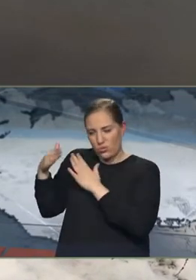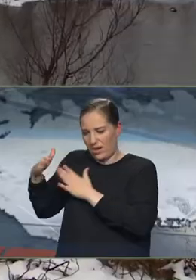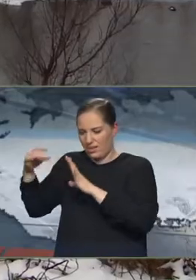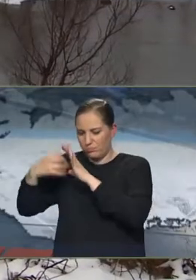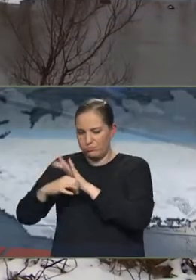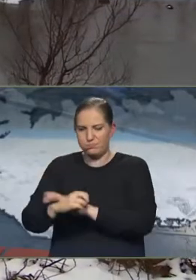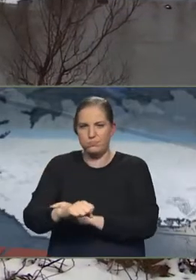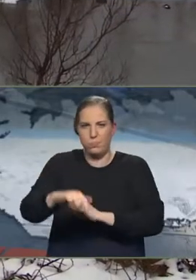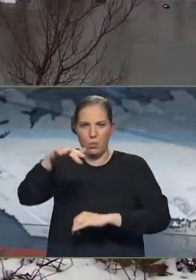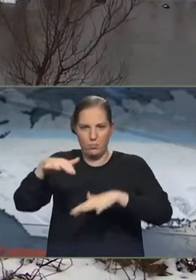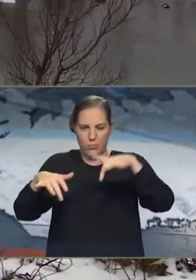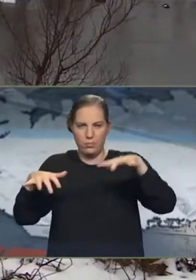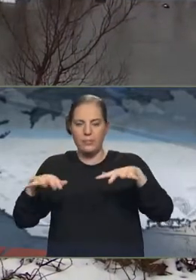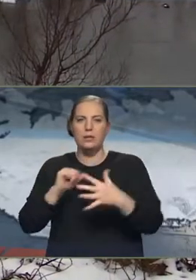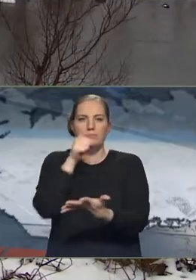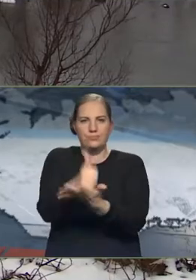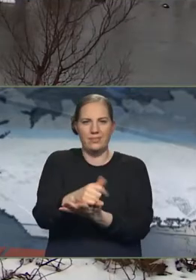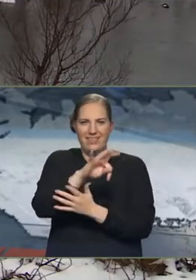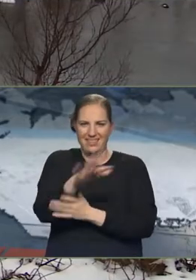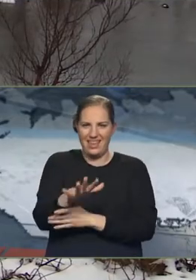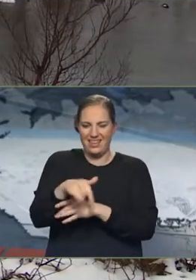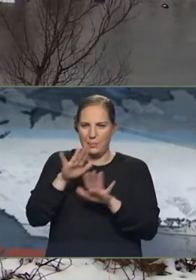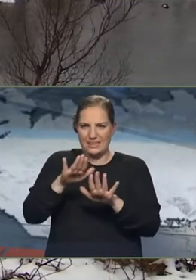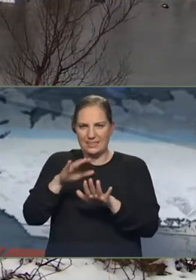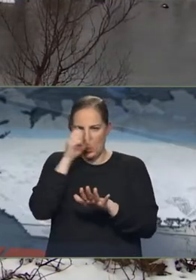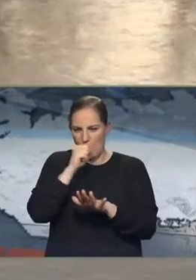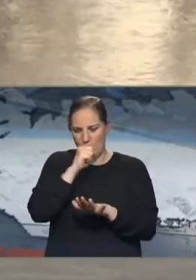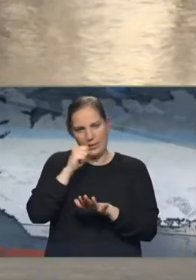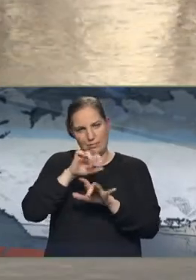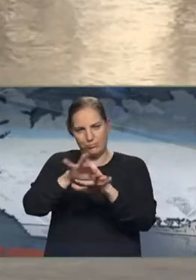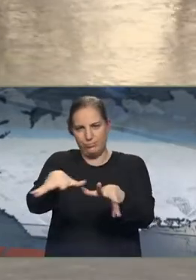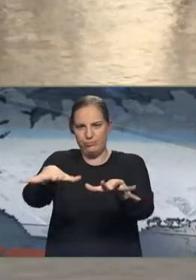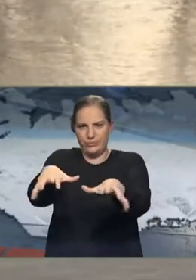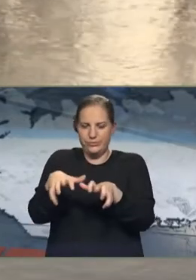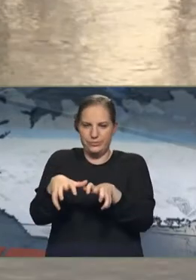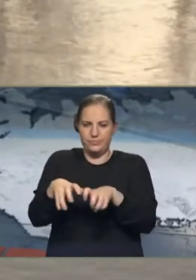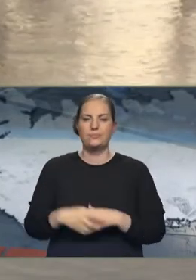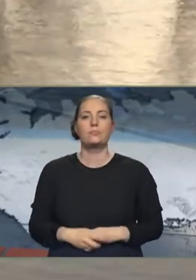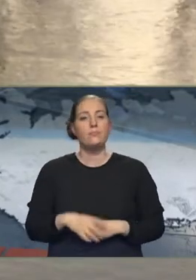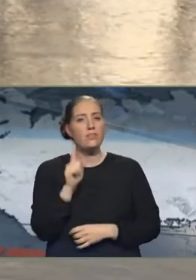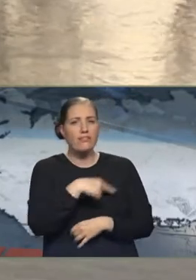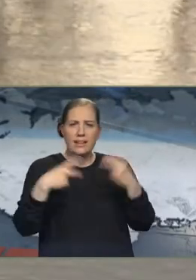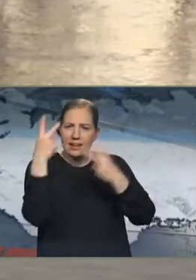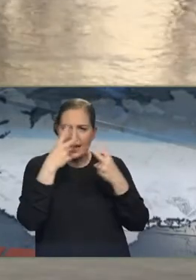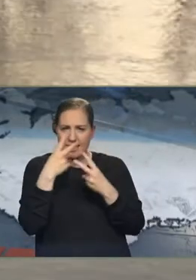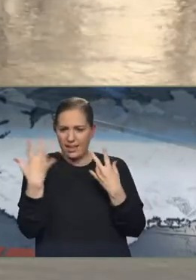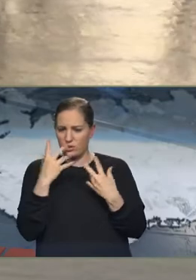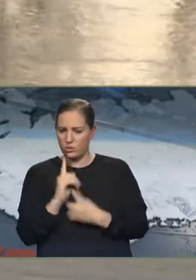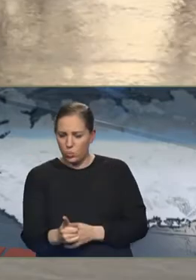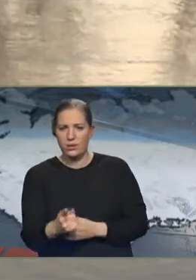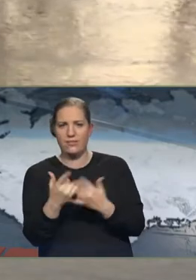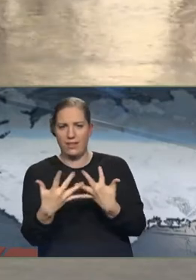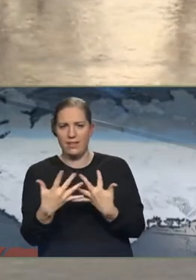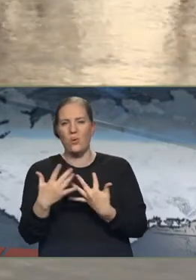Komið var fyrir mengunar varnar búnaði til að hefta útbreysluna. við höfum síðan verið að reyna að leita upprunans með aðstóð starfsmanna